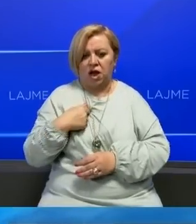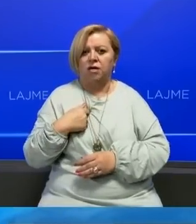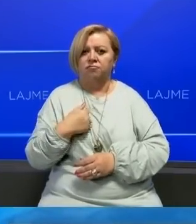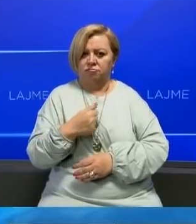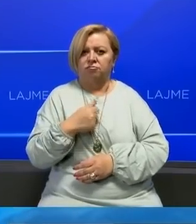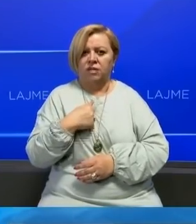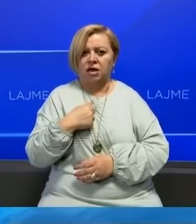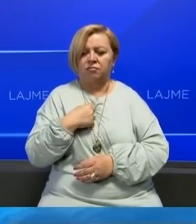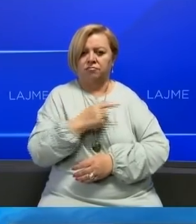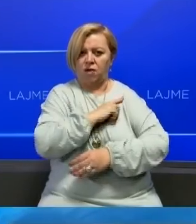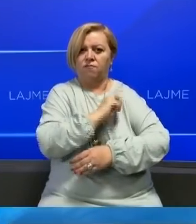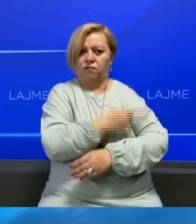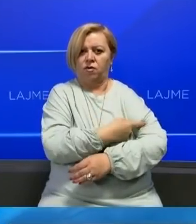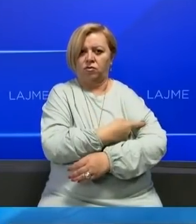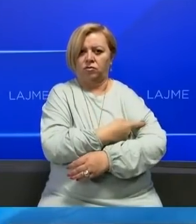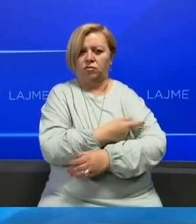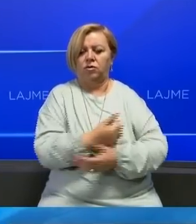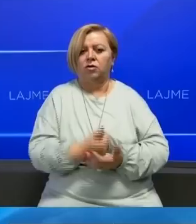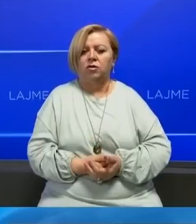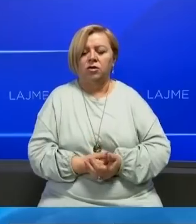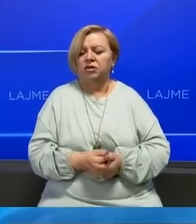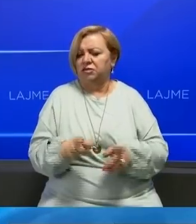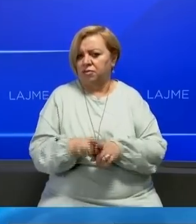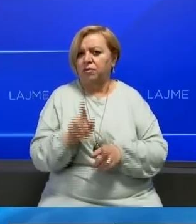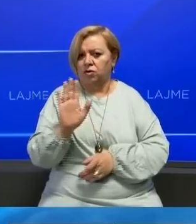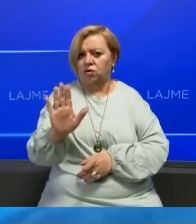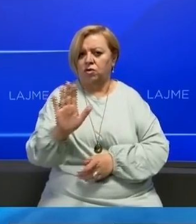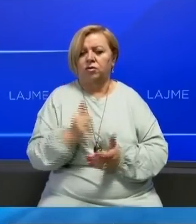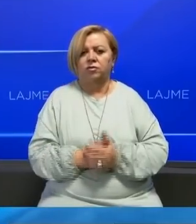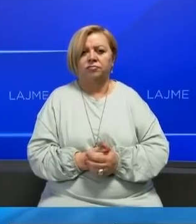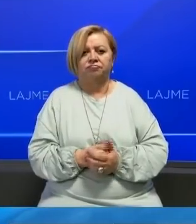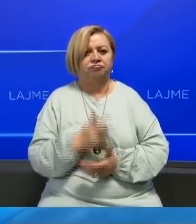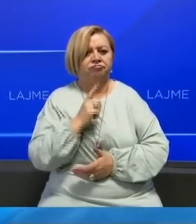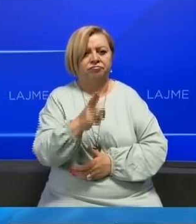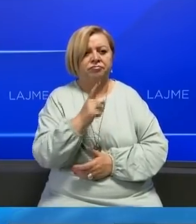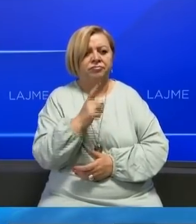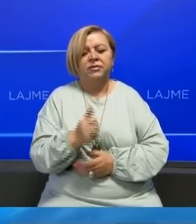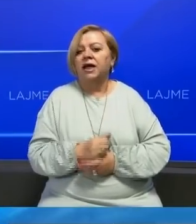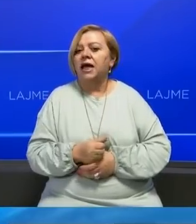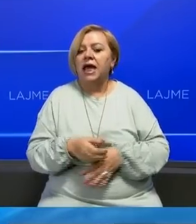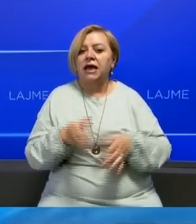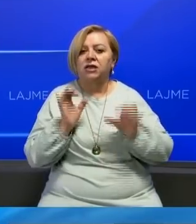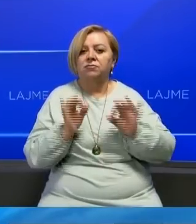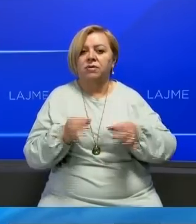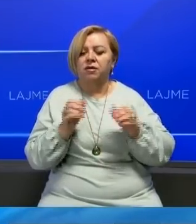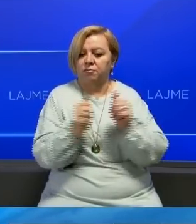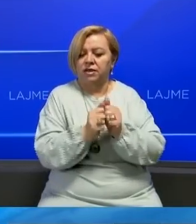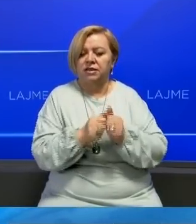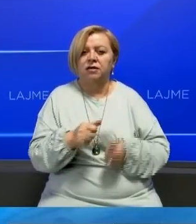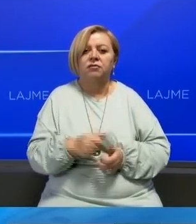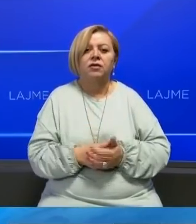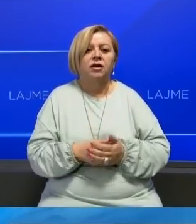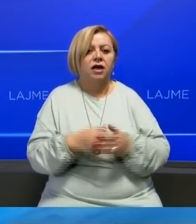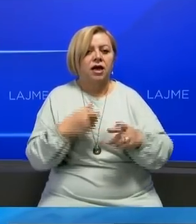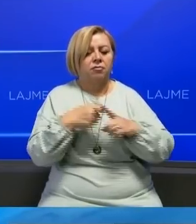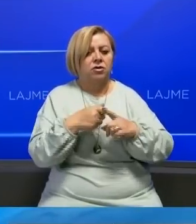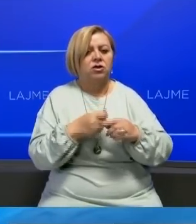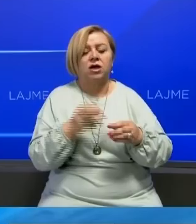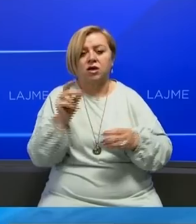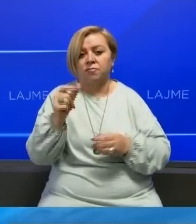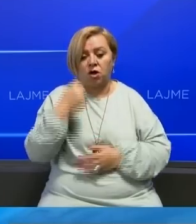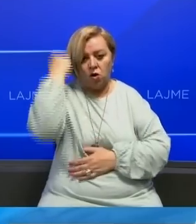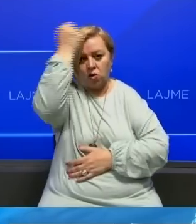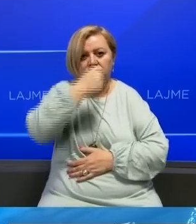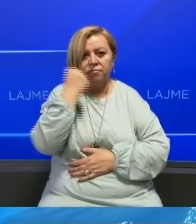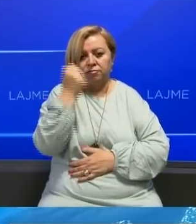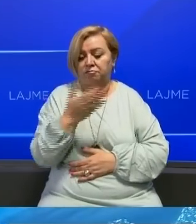fordhe, këtë këtë duke si pas tyre të interferën në dialog. Ekspertja siguris besa ka bashkë i rama, thotë se Kosovë si asë